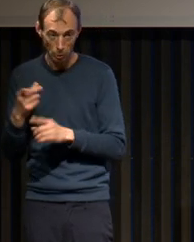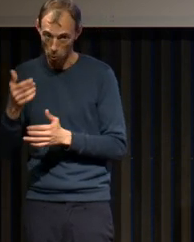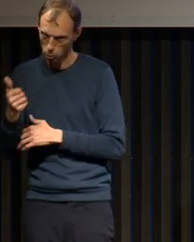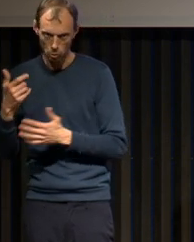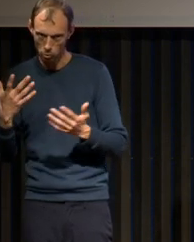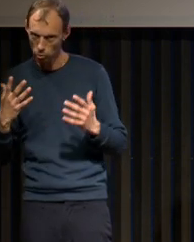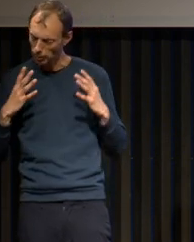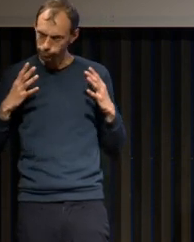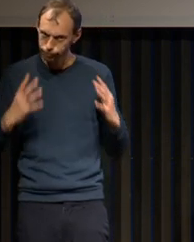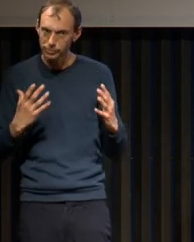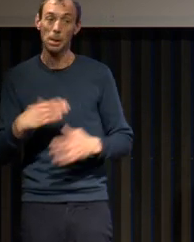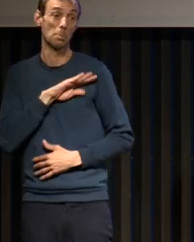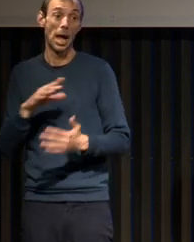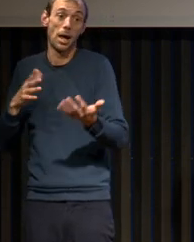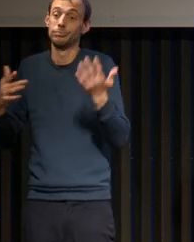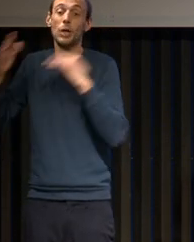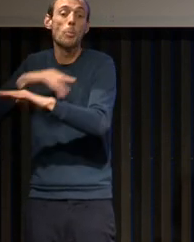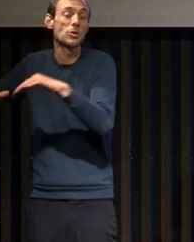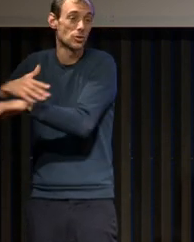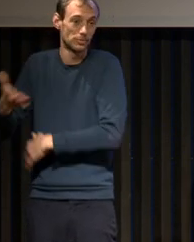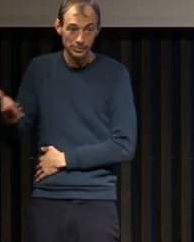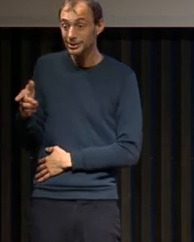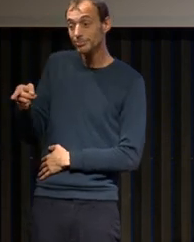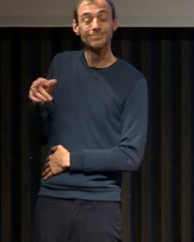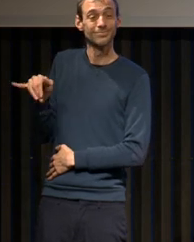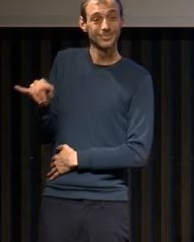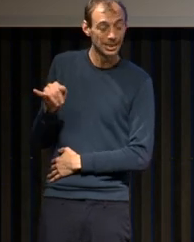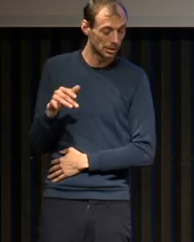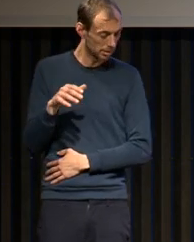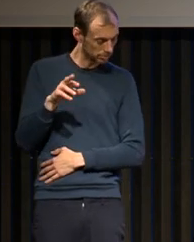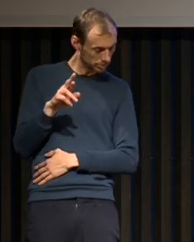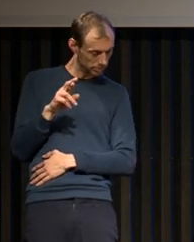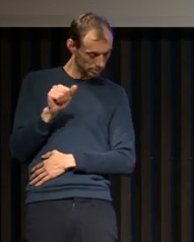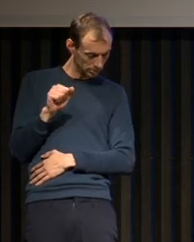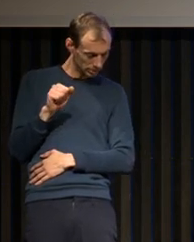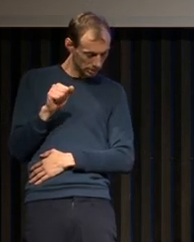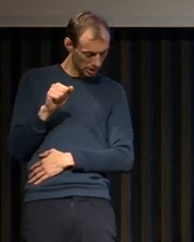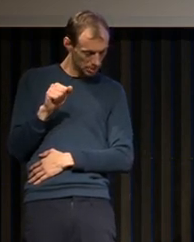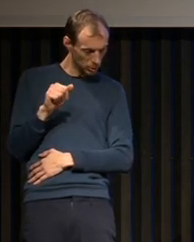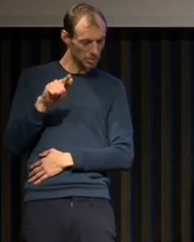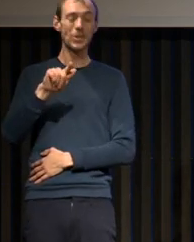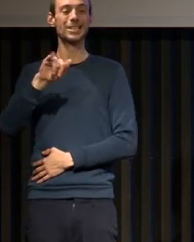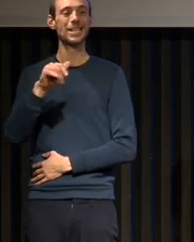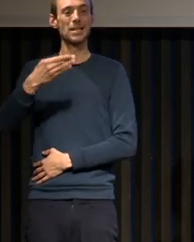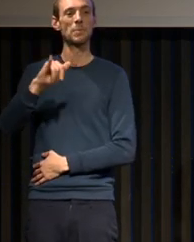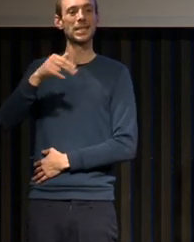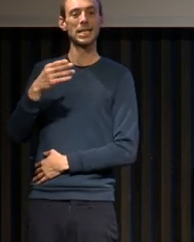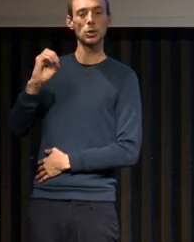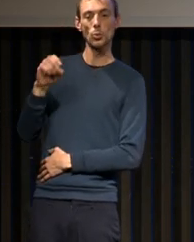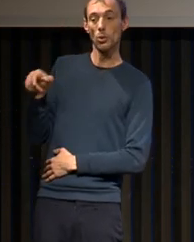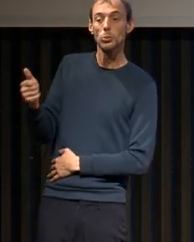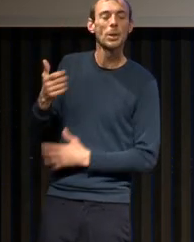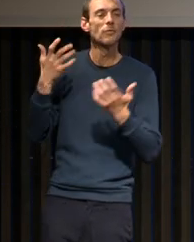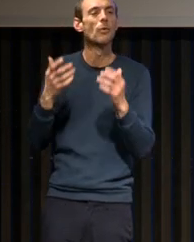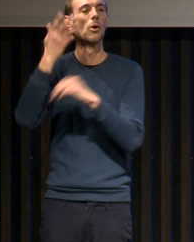C'est, bien sûr, Christian Guillaumineau, qui dans les années 70 avait essayé d'ouvrir un centre du sommeil à la salle pétrière et